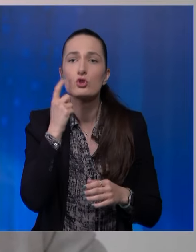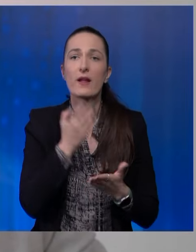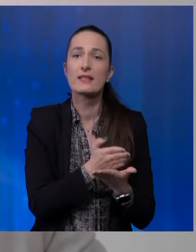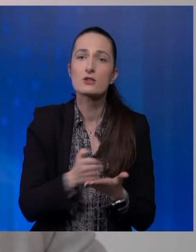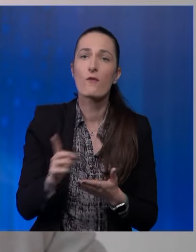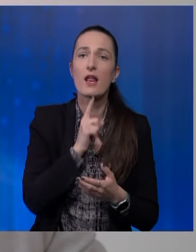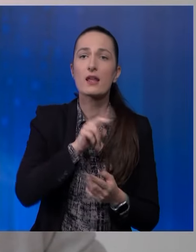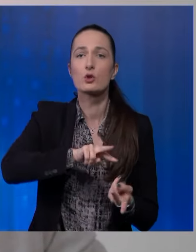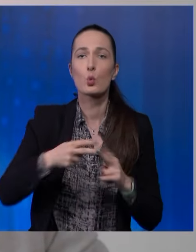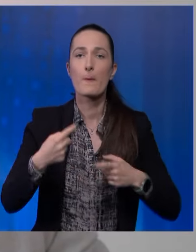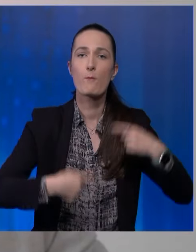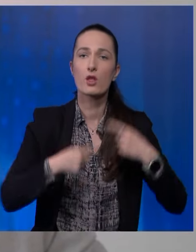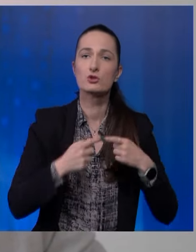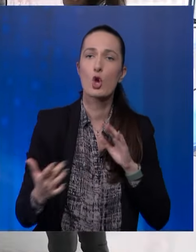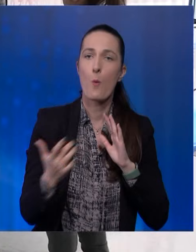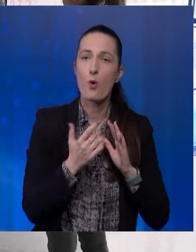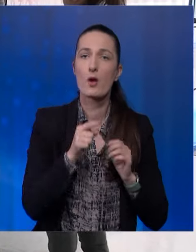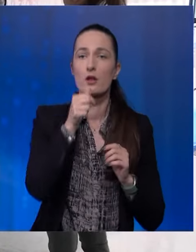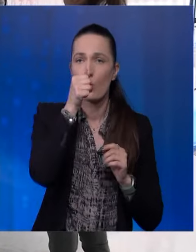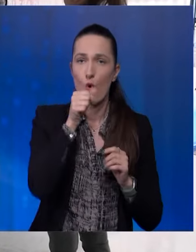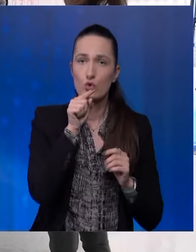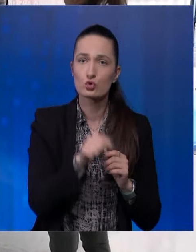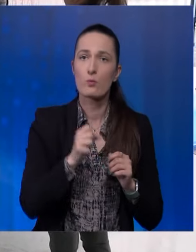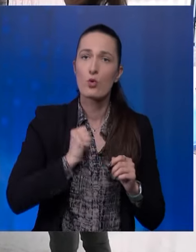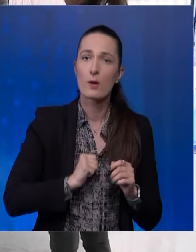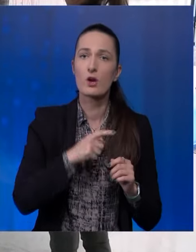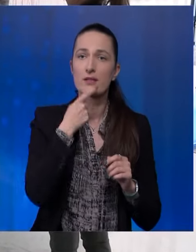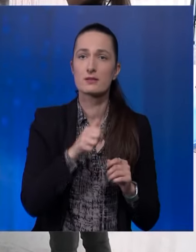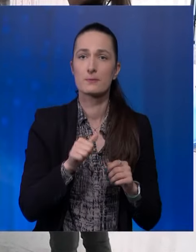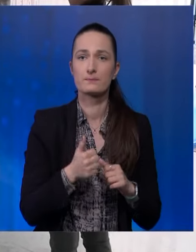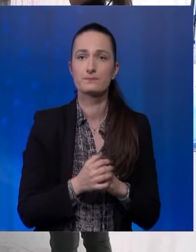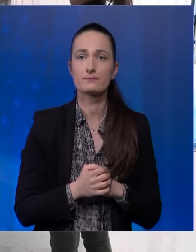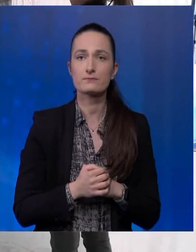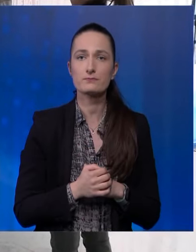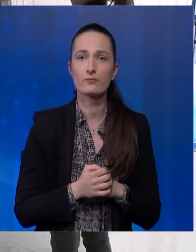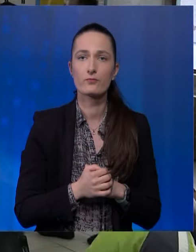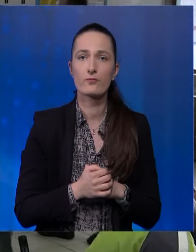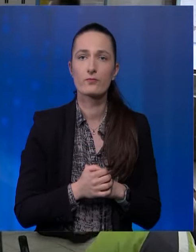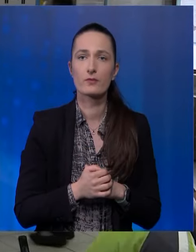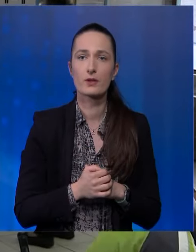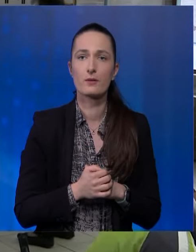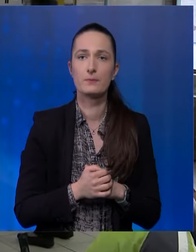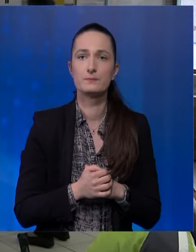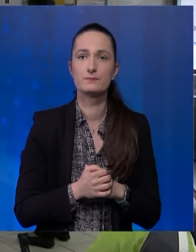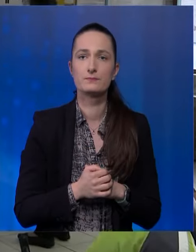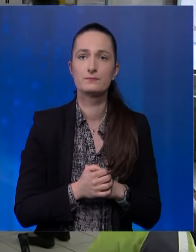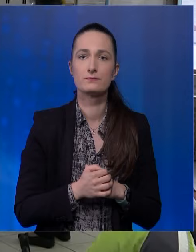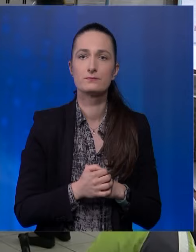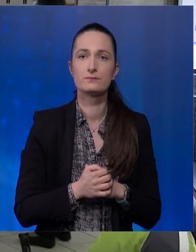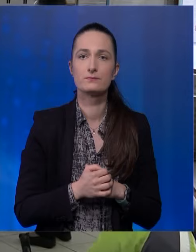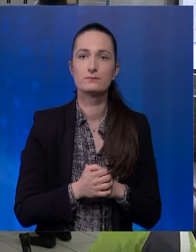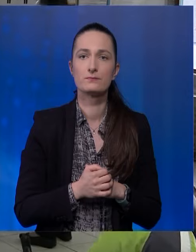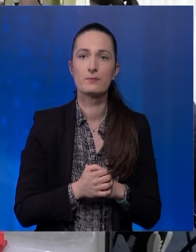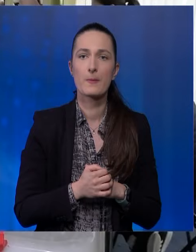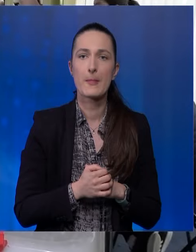neki drugi politički oponent. Mirjana Čeko ukazuje na to da ova kampanja po prvi put jasno pokazuje da